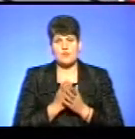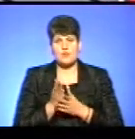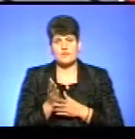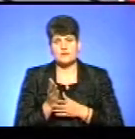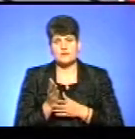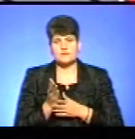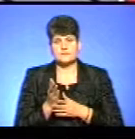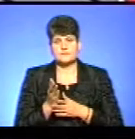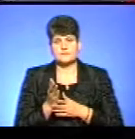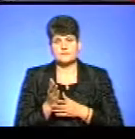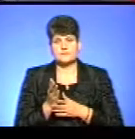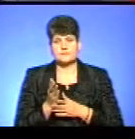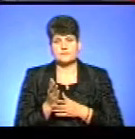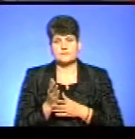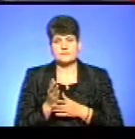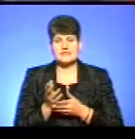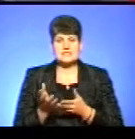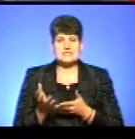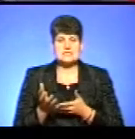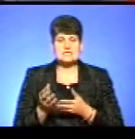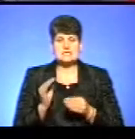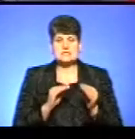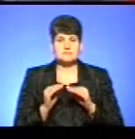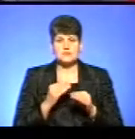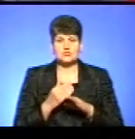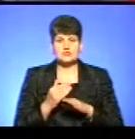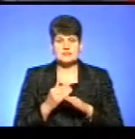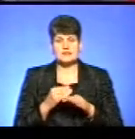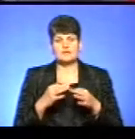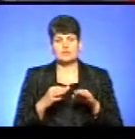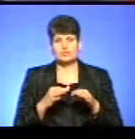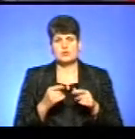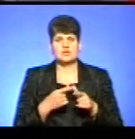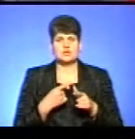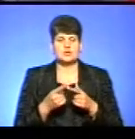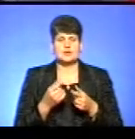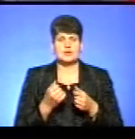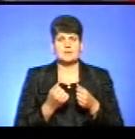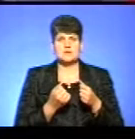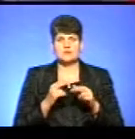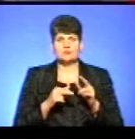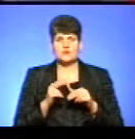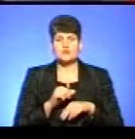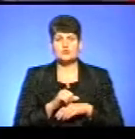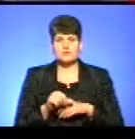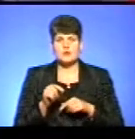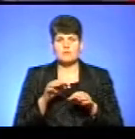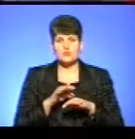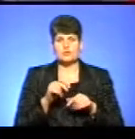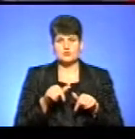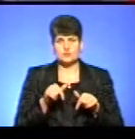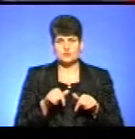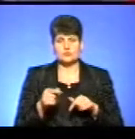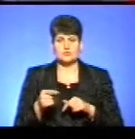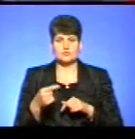збірку частин автомобілів чи якогось машинобудування зовнішнього, вона проводиться тут уже на